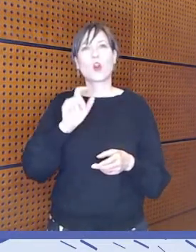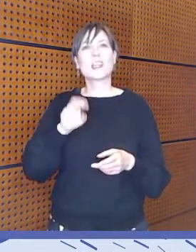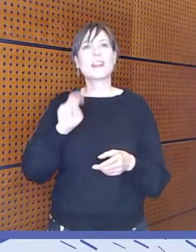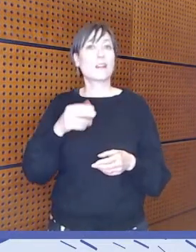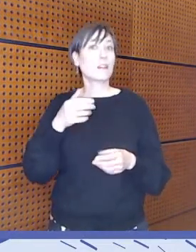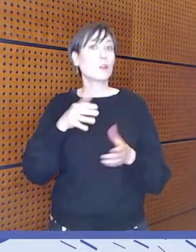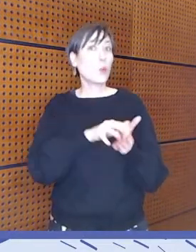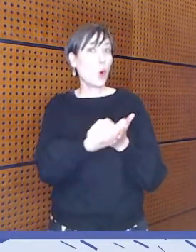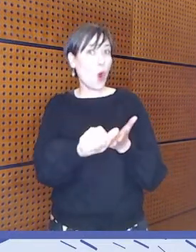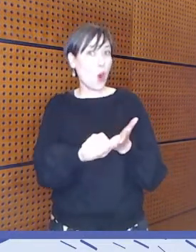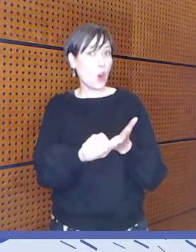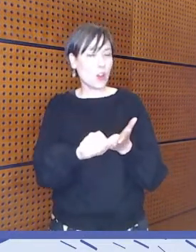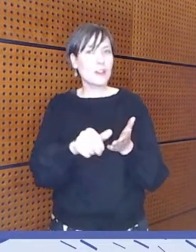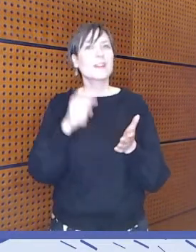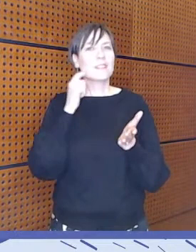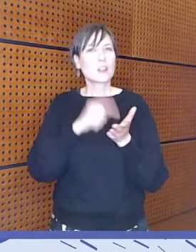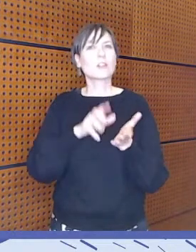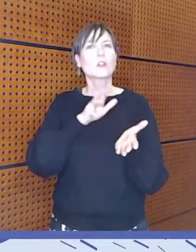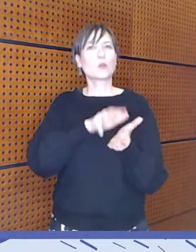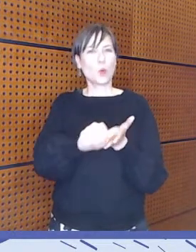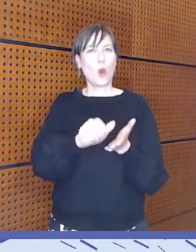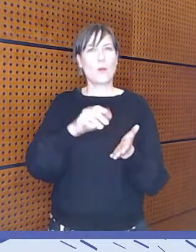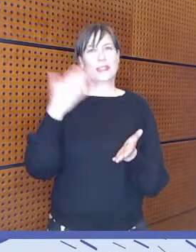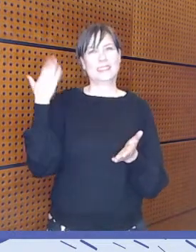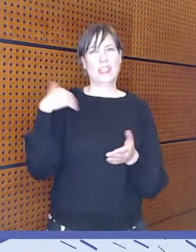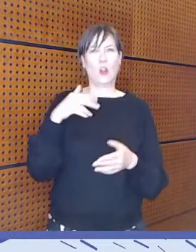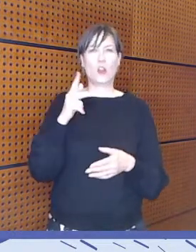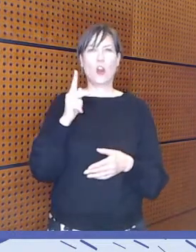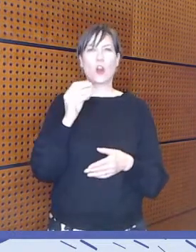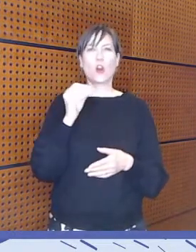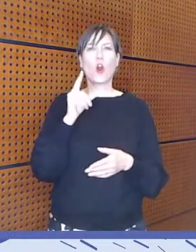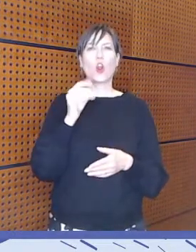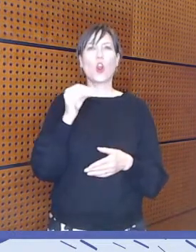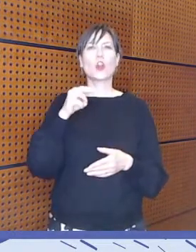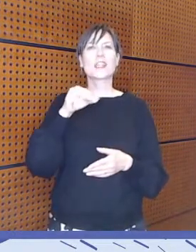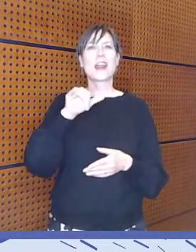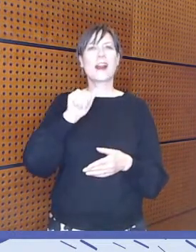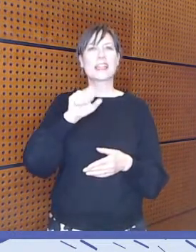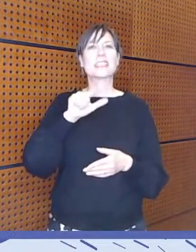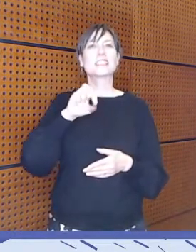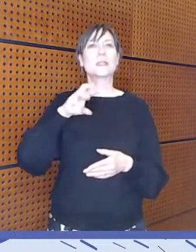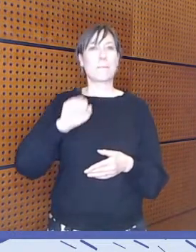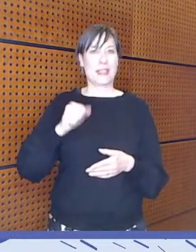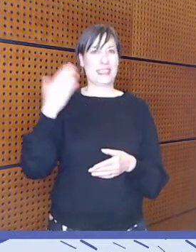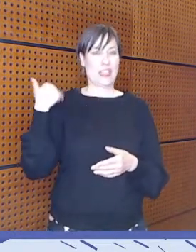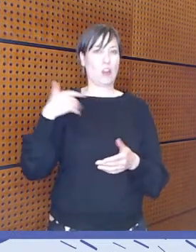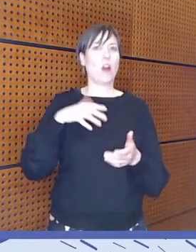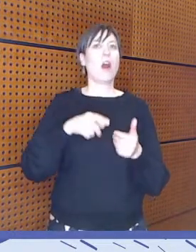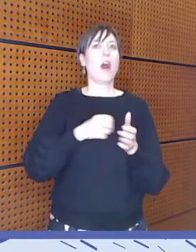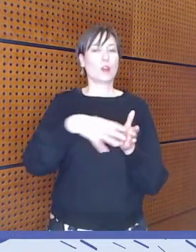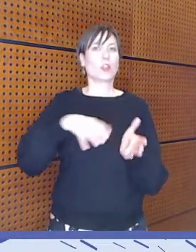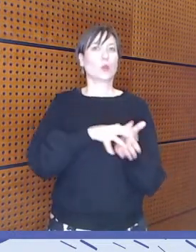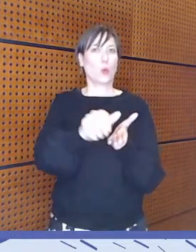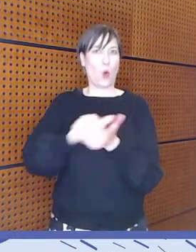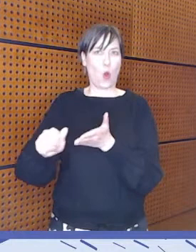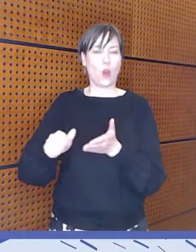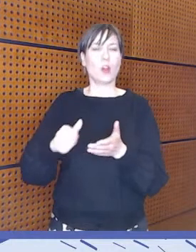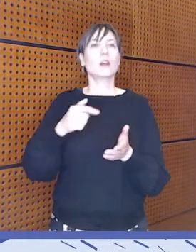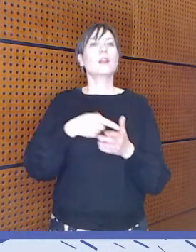niitä tuhoja, joita kolonialismi on aiheuttanut alkuperäiskansojen omille tietokäsityksille,